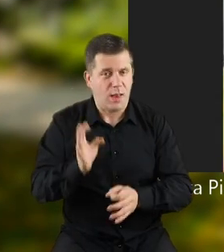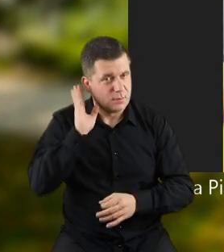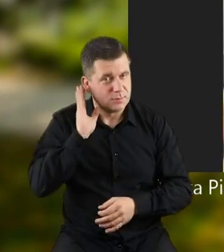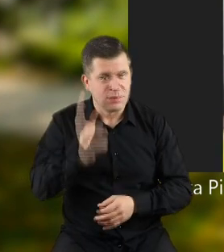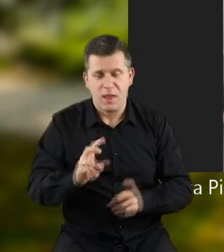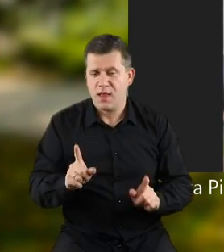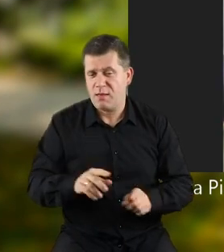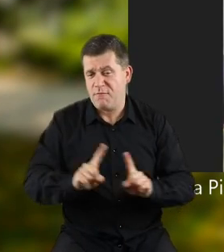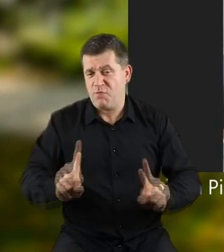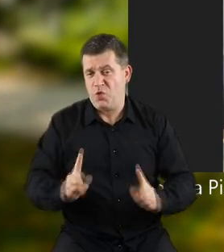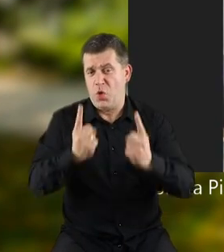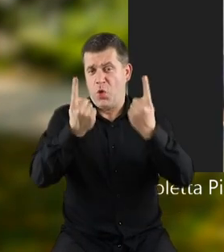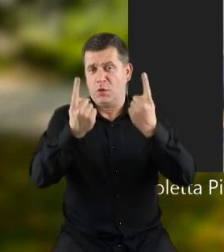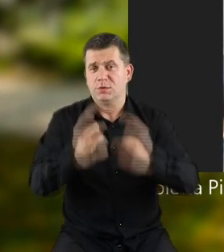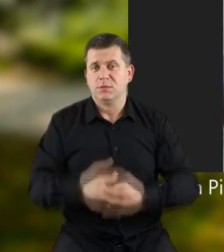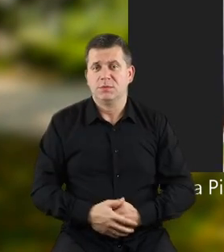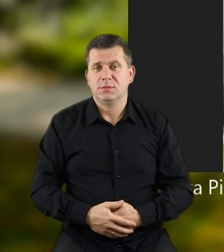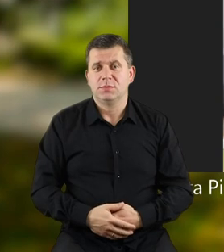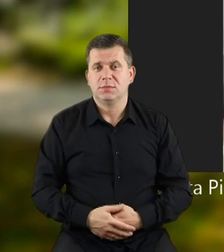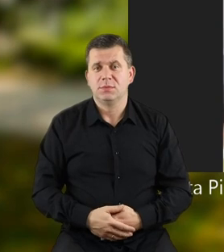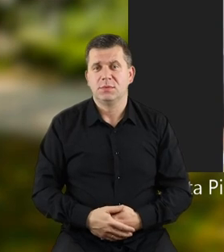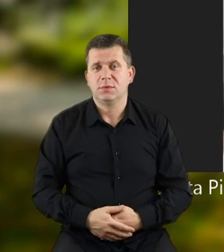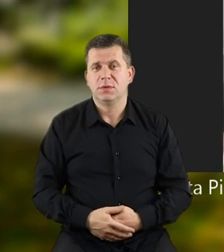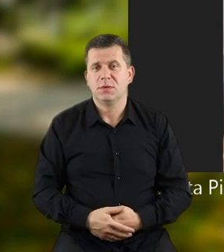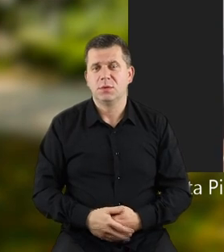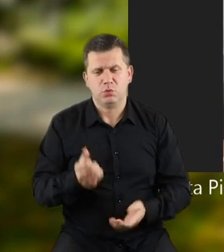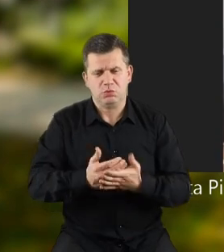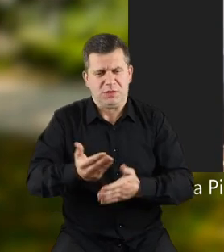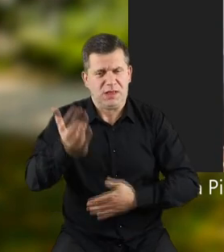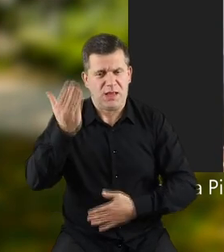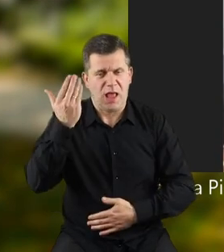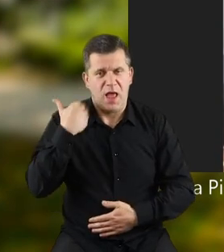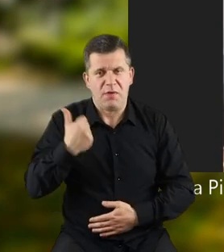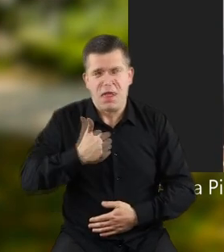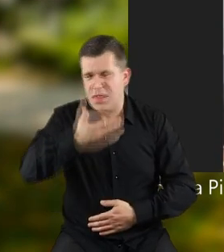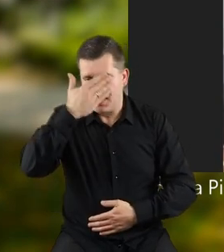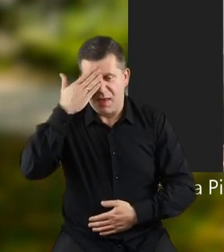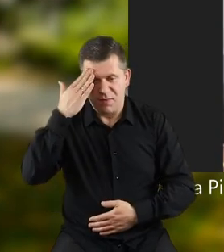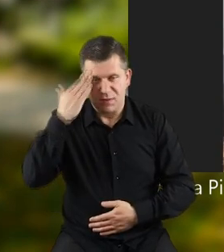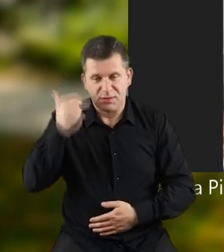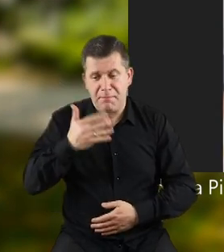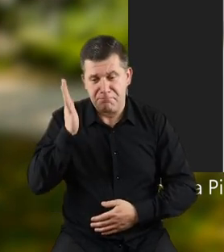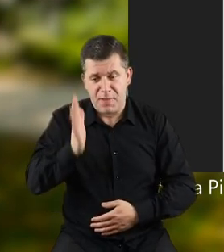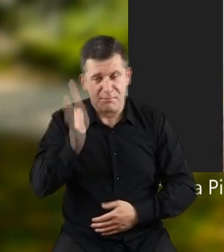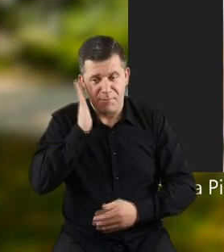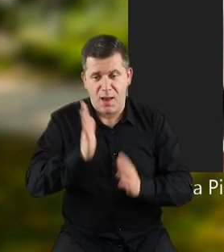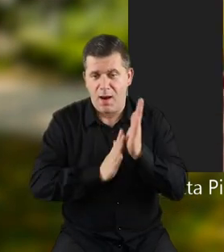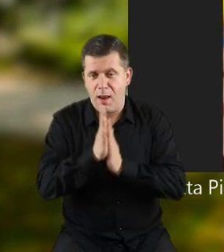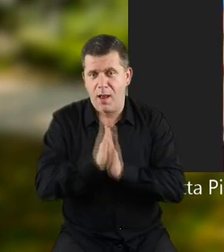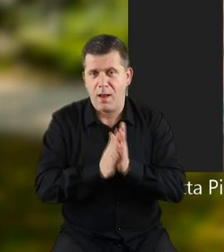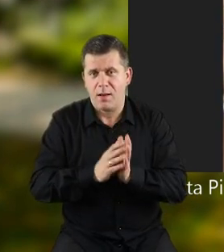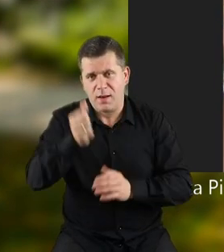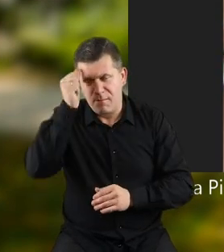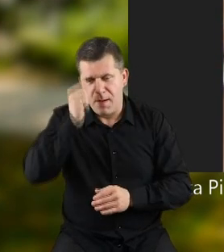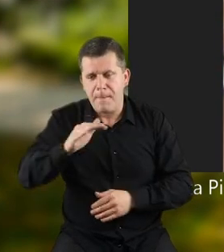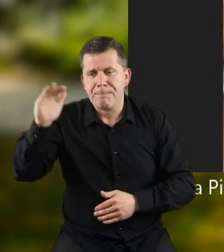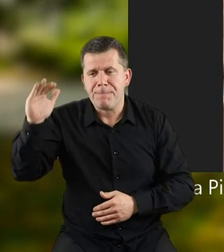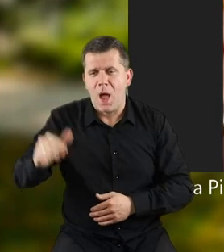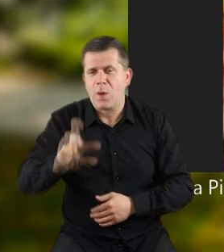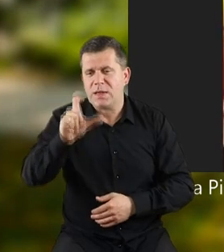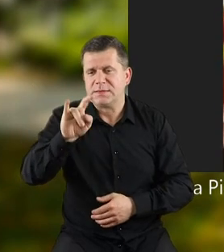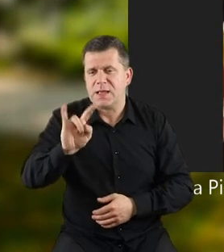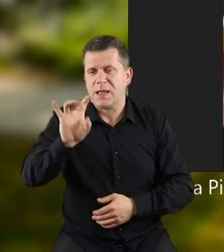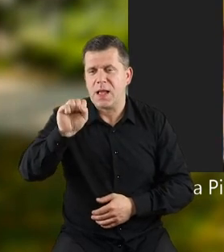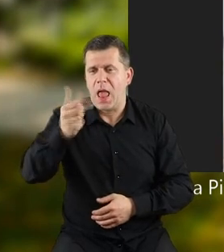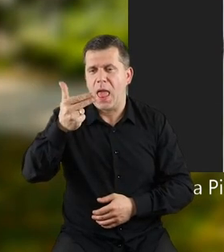dzieje, wiosną. Powstała tutaj książka już dość dawno, jeszcze wtedy nawet nie wiedziałam, czy zamieszkam w lesie. Mała cyganeczka.